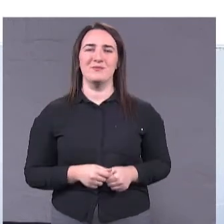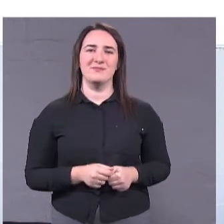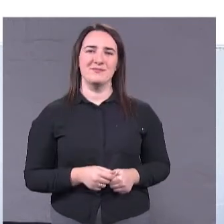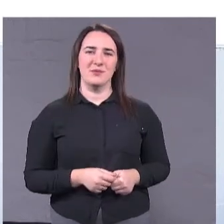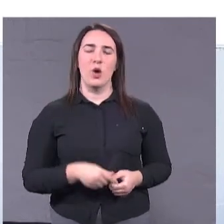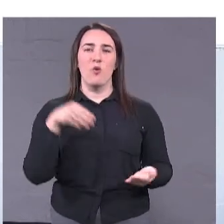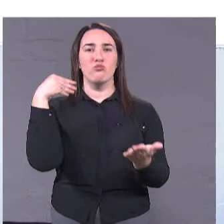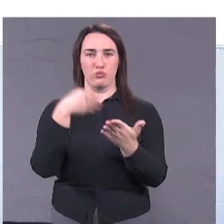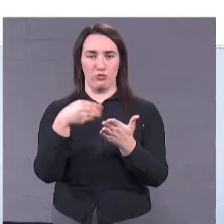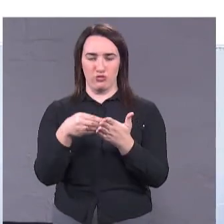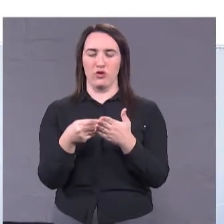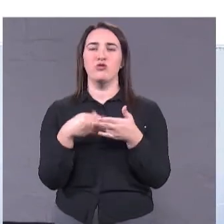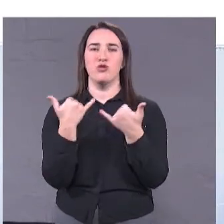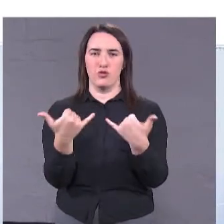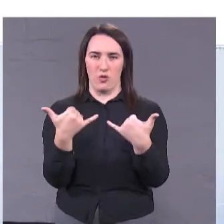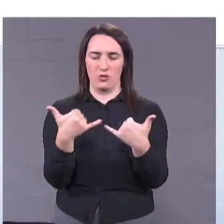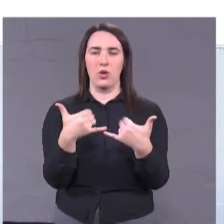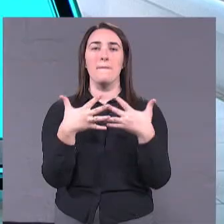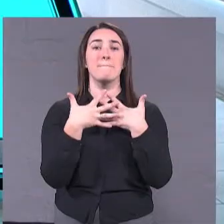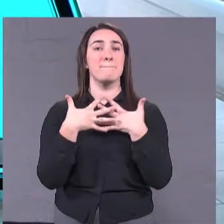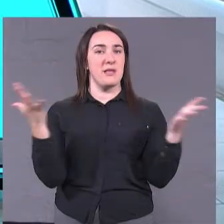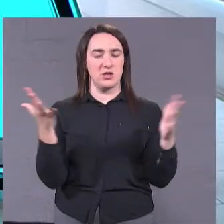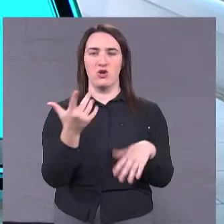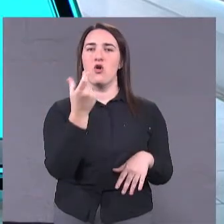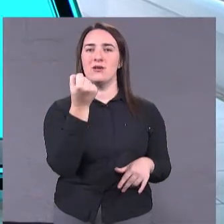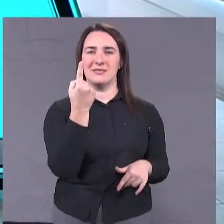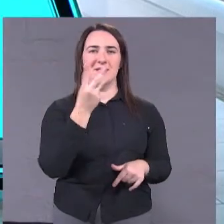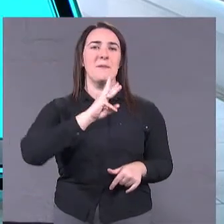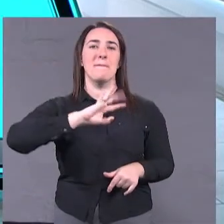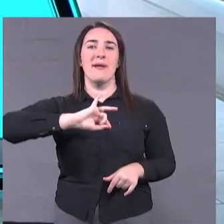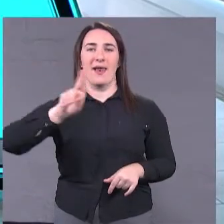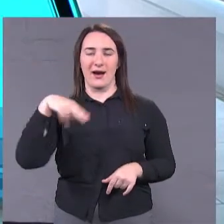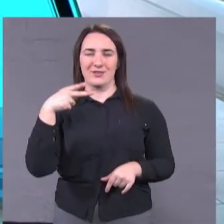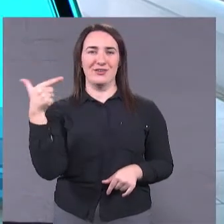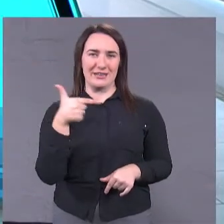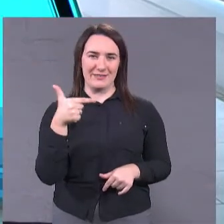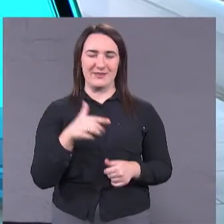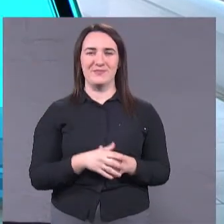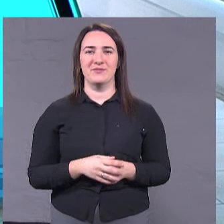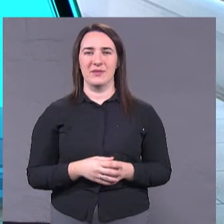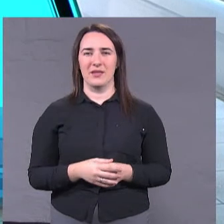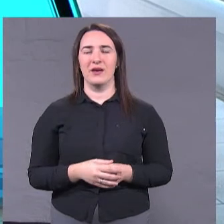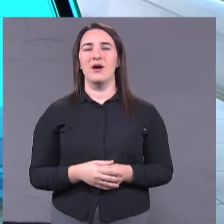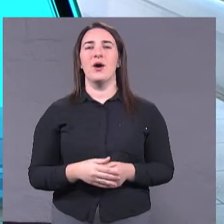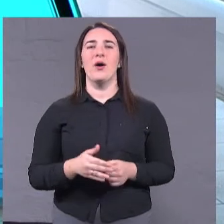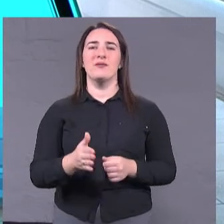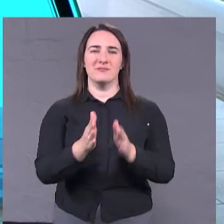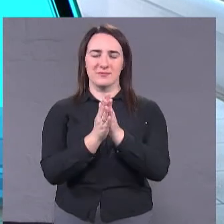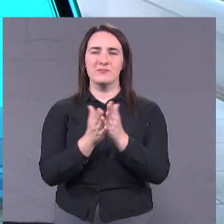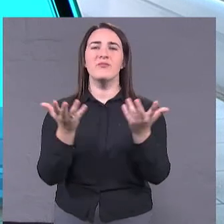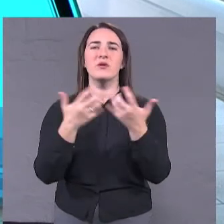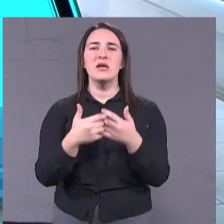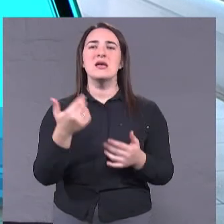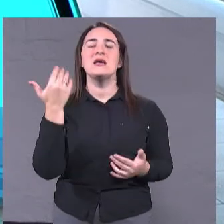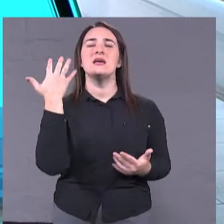сегодня більше 11 млрд грн. Угу. Поделите, пожалуйста, сколько процентов является